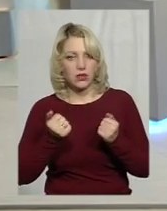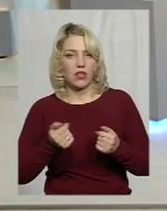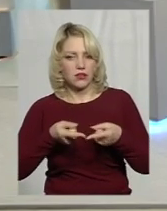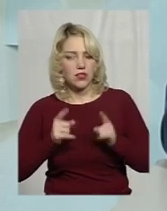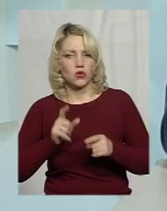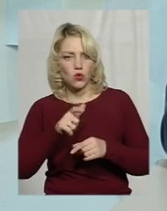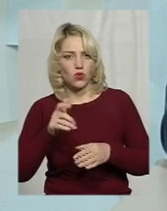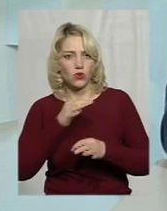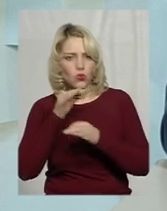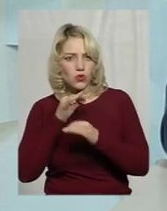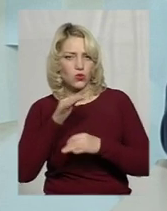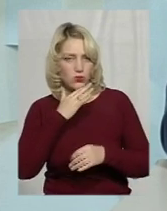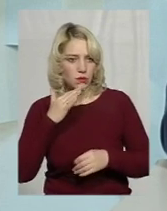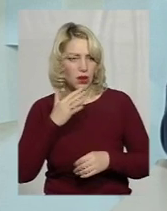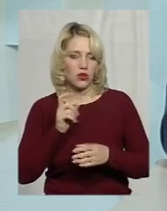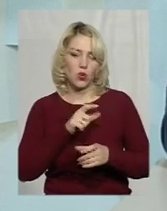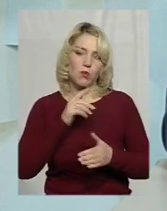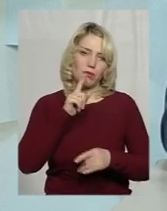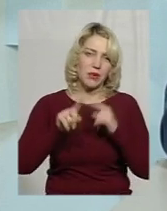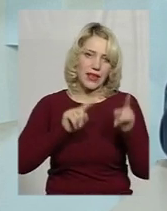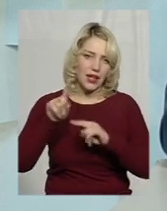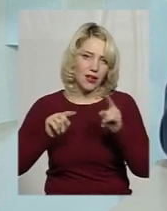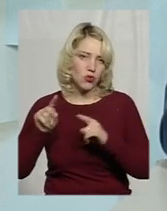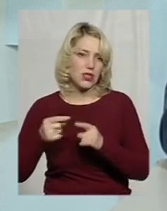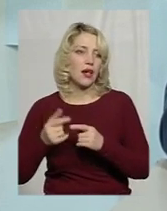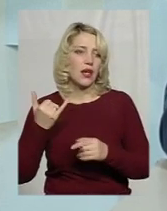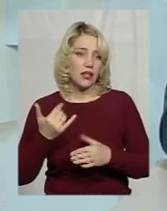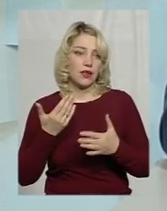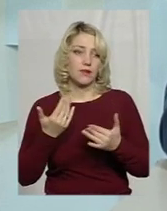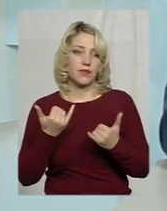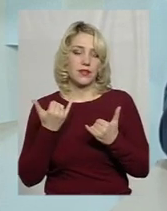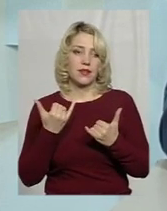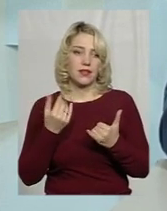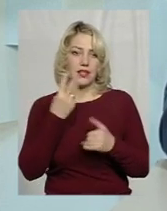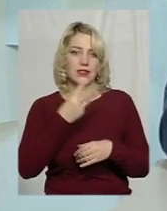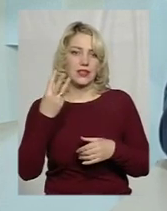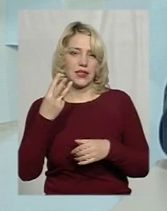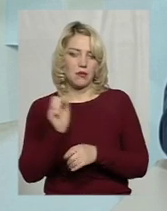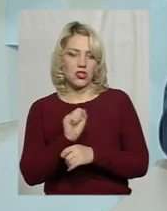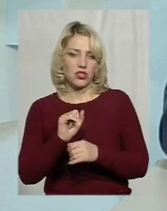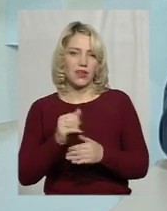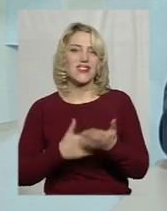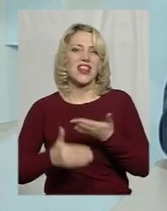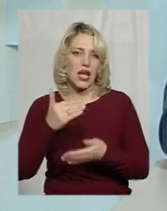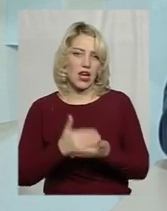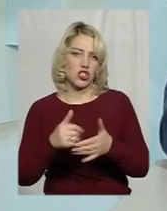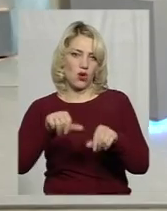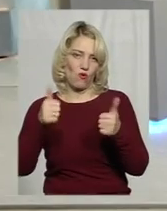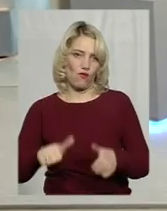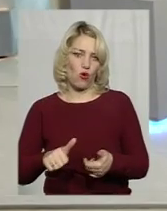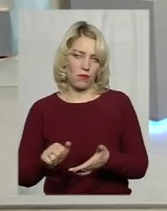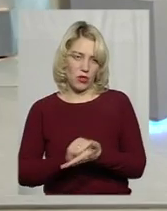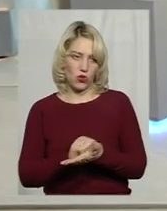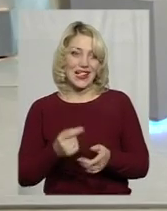що люди, дуже багато людей приходять і питаються, а оформляється, я вам кажу, на сьогодні навечер 33 машини у нас оформлено. І